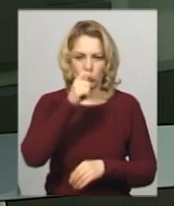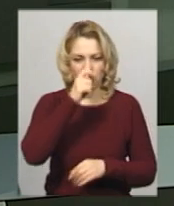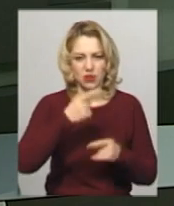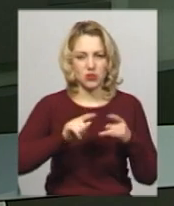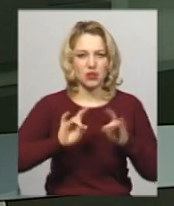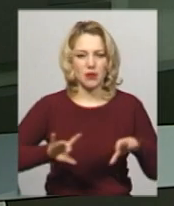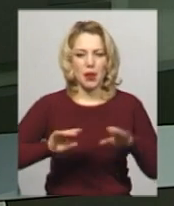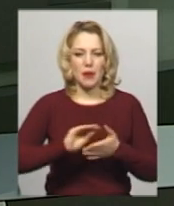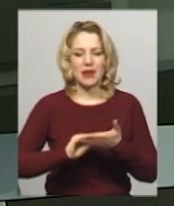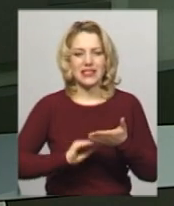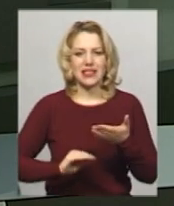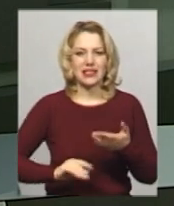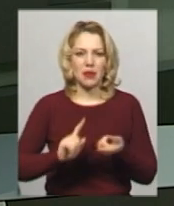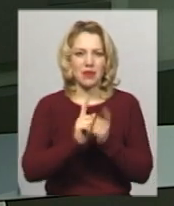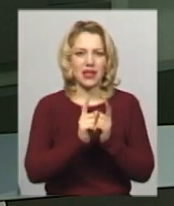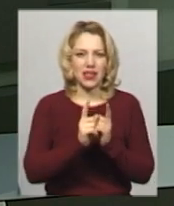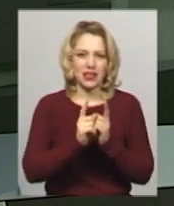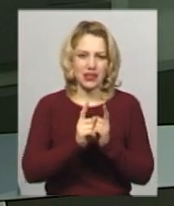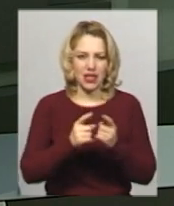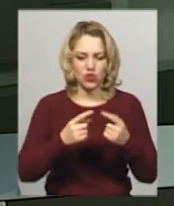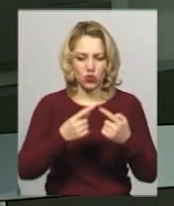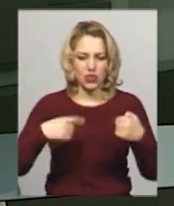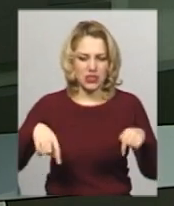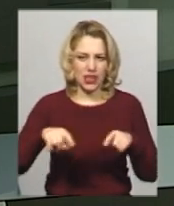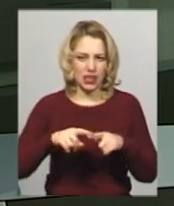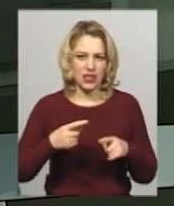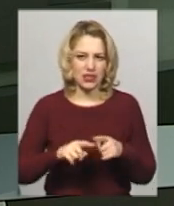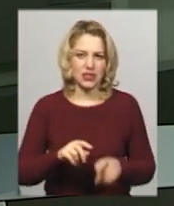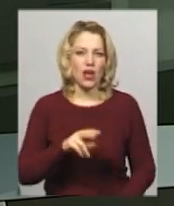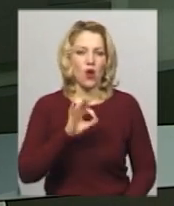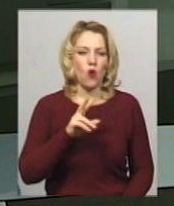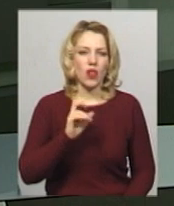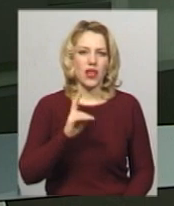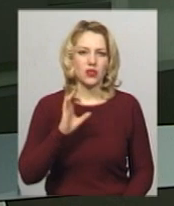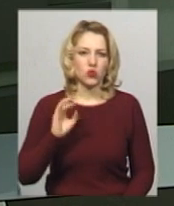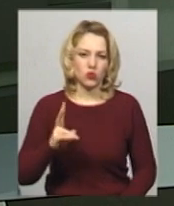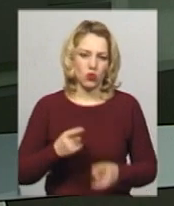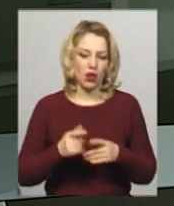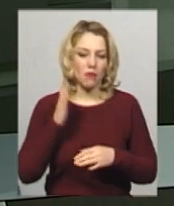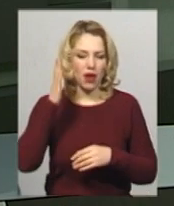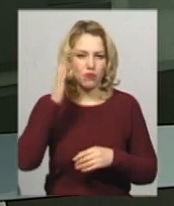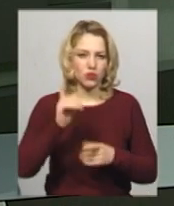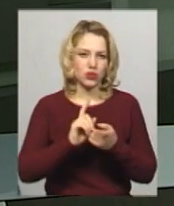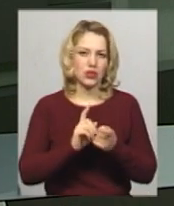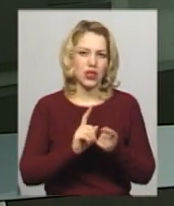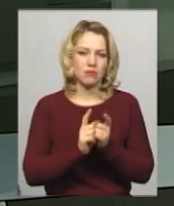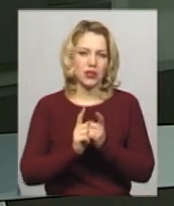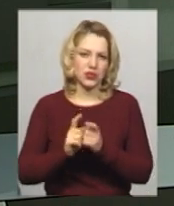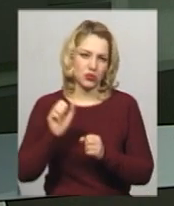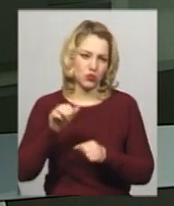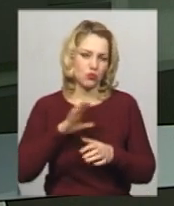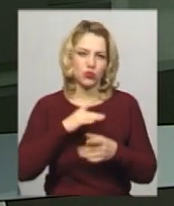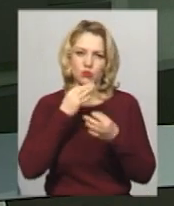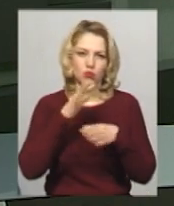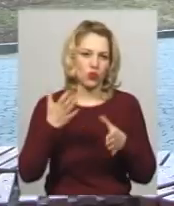розповідає прес-секретарка перекладацької резиденції «Транслаторіум» Анастасія Олексюк. Каже, майбутні резиденти можуть бути з будь-якого